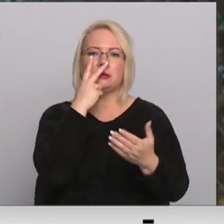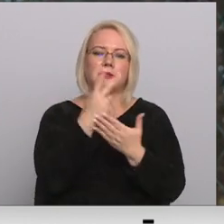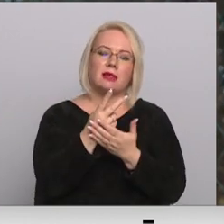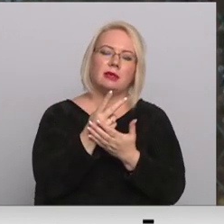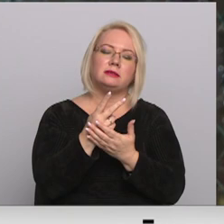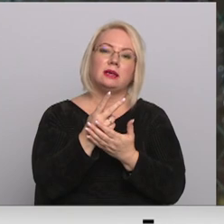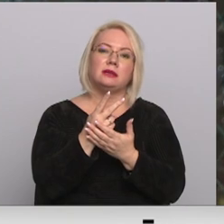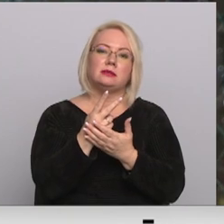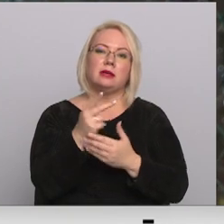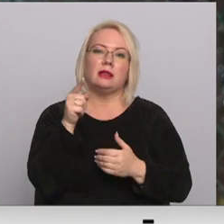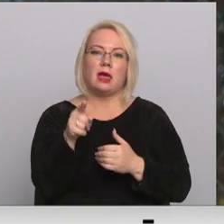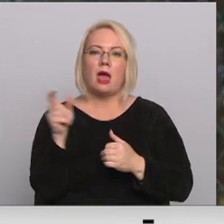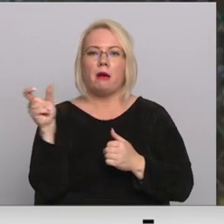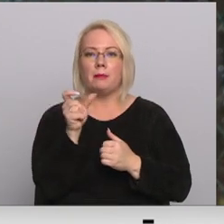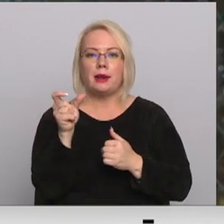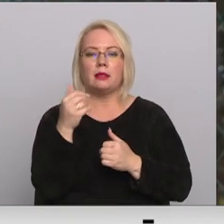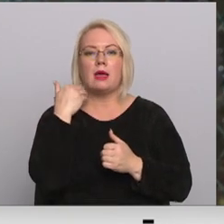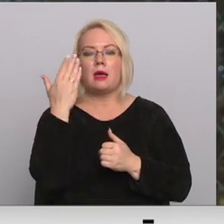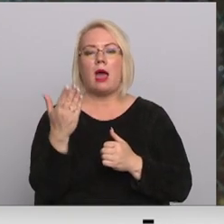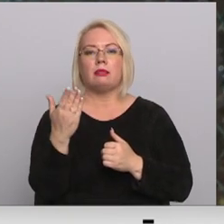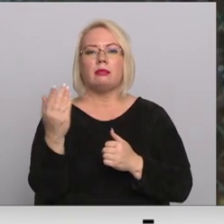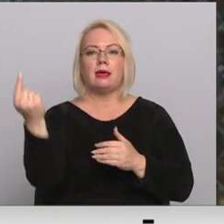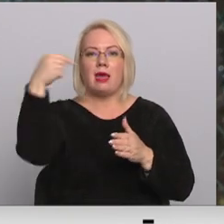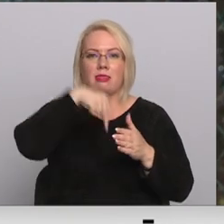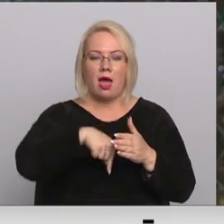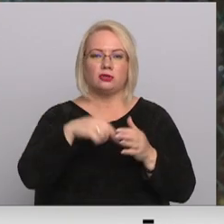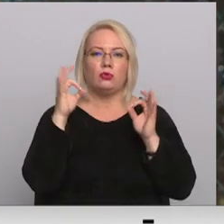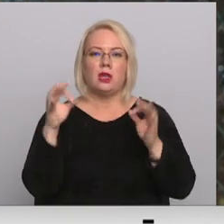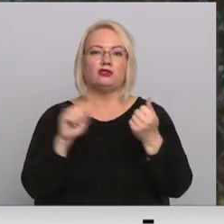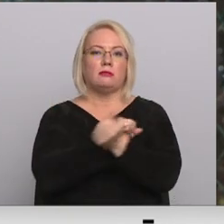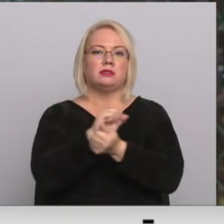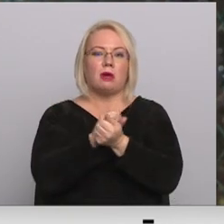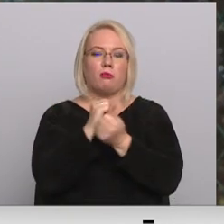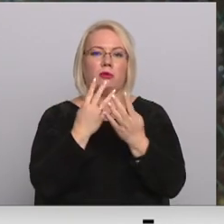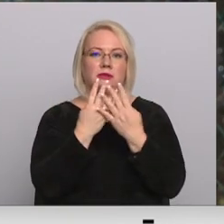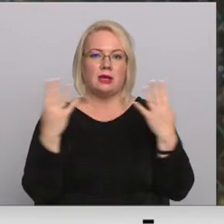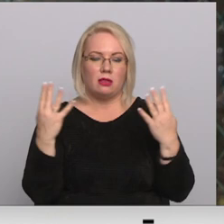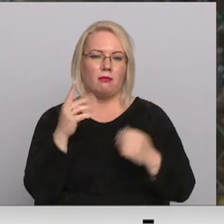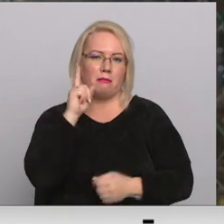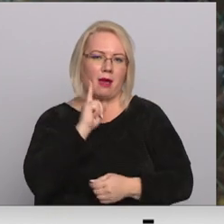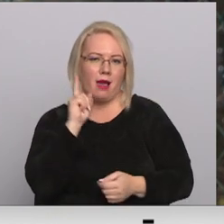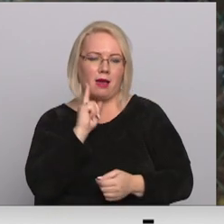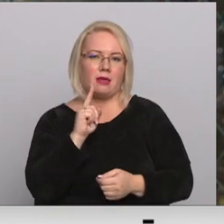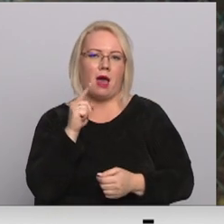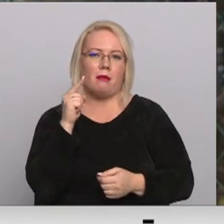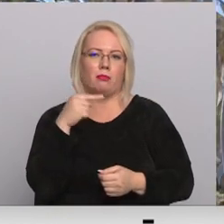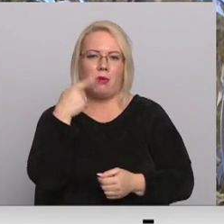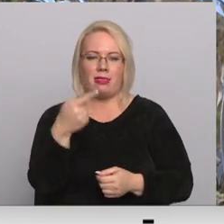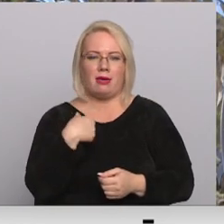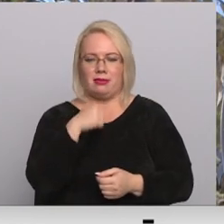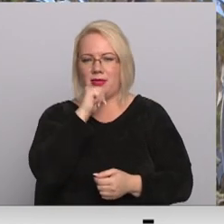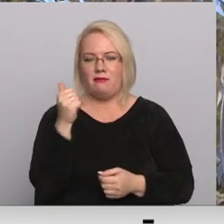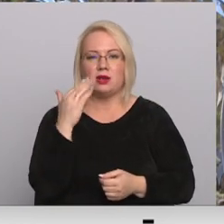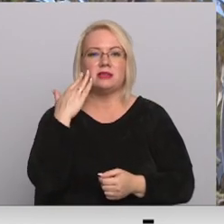tajā brīdī, kad viņa nāks un kad viņa tiešām bojās, pagaidām pateikt es nevarēšu.